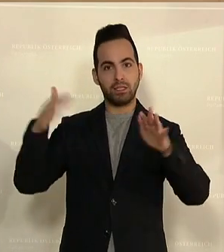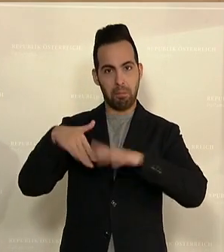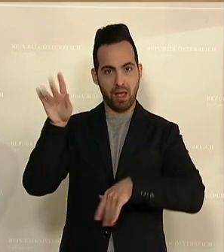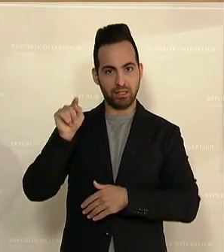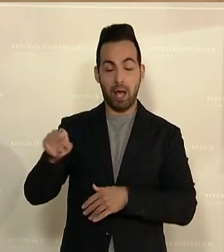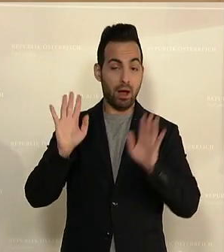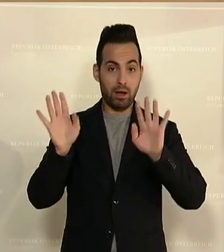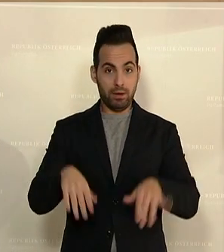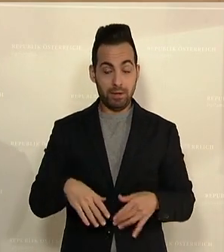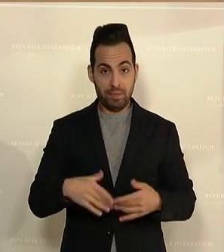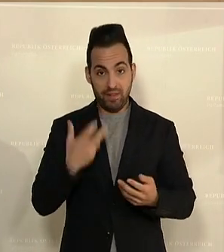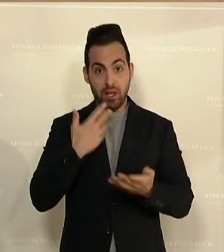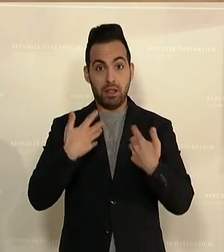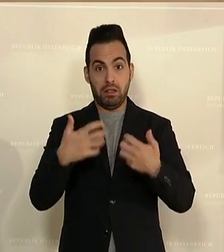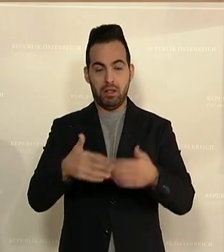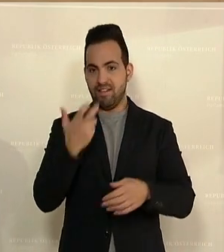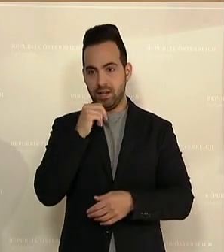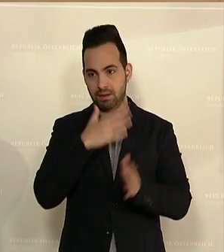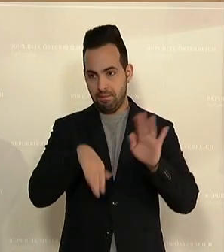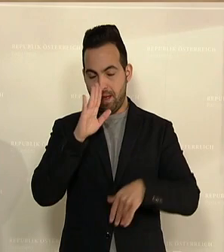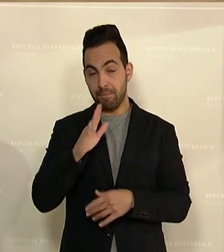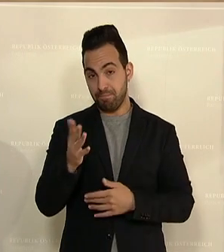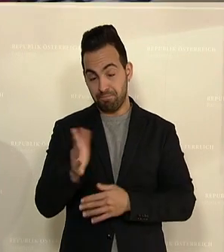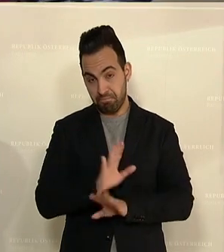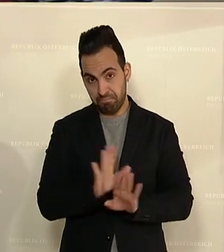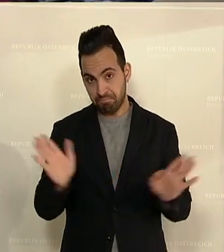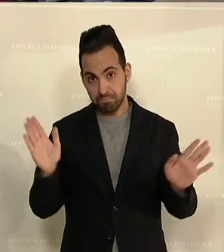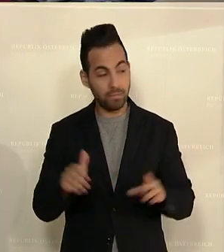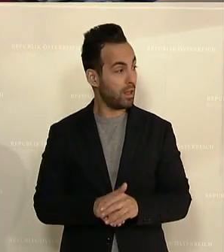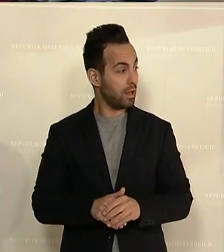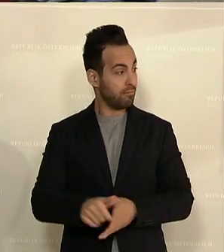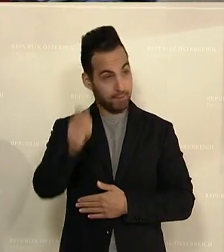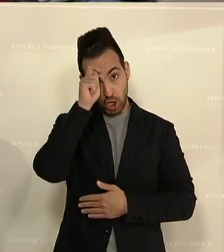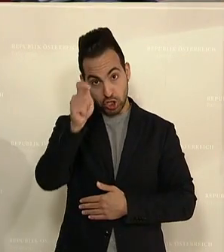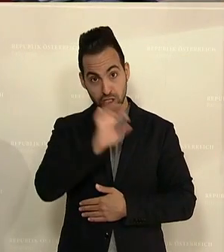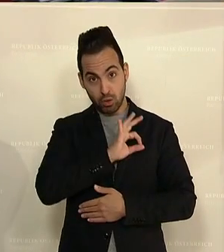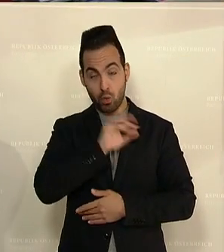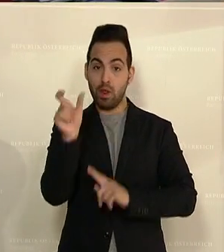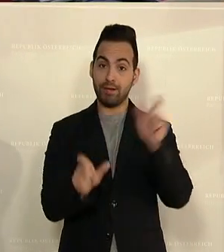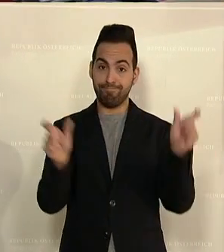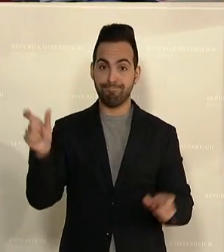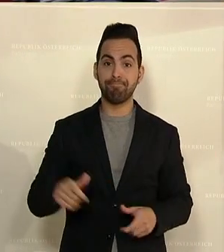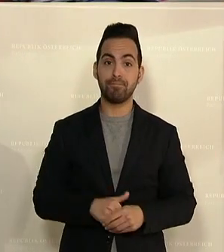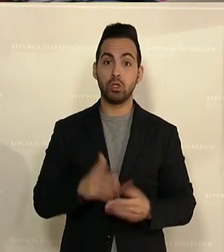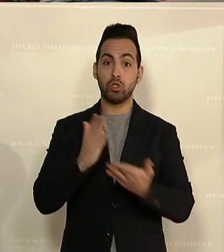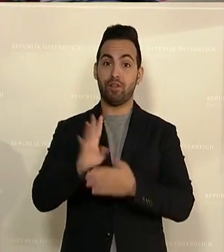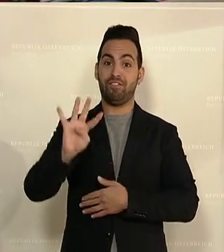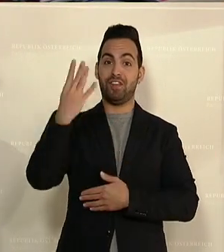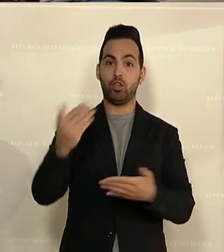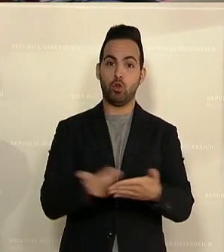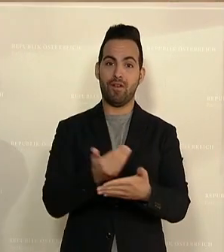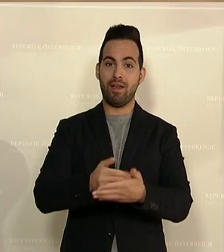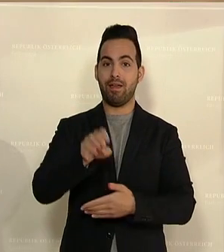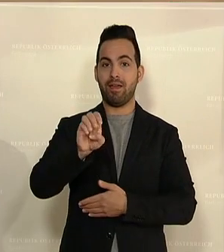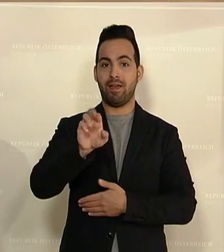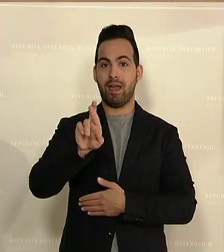nicht mehr verlieren und sagen, geschätzte Kolleginnen und Kollegen, bereits eine vierte Novelle des EHG